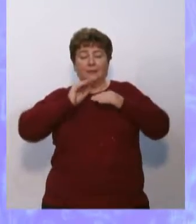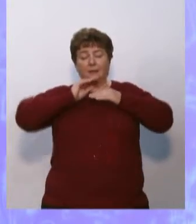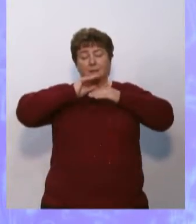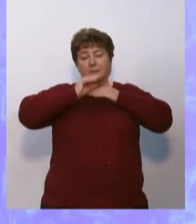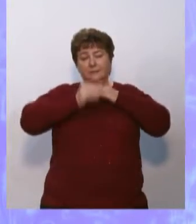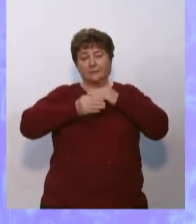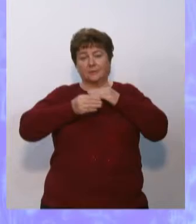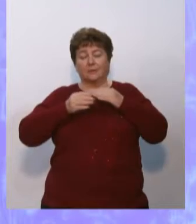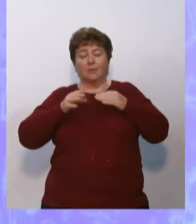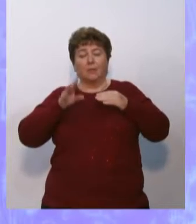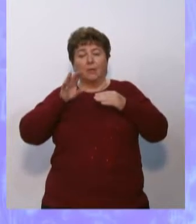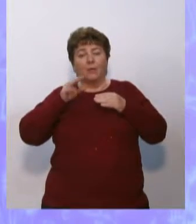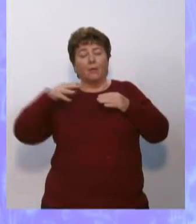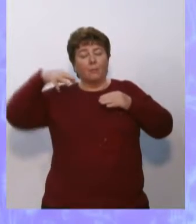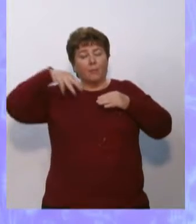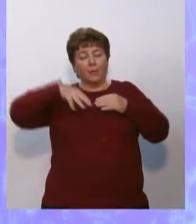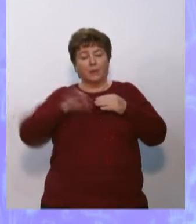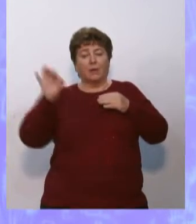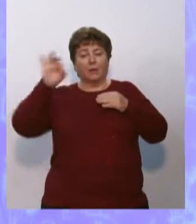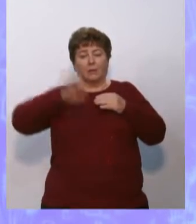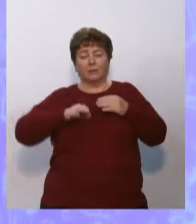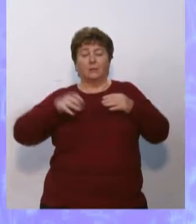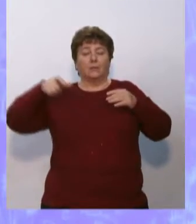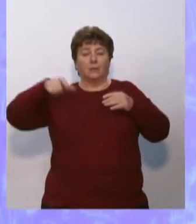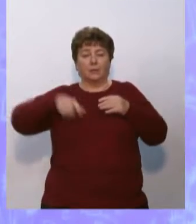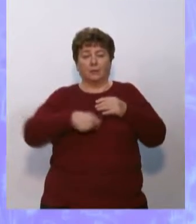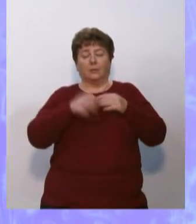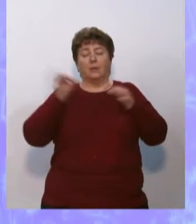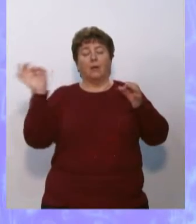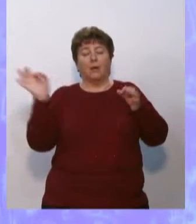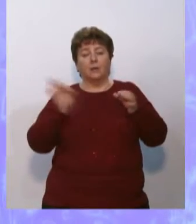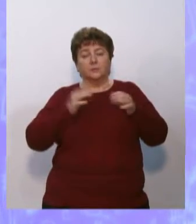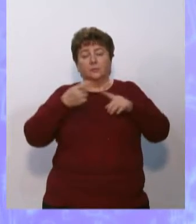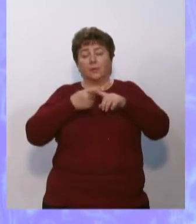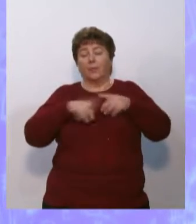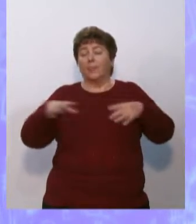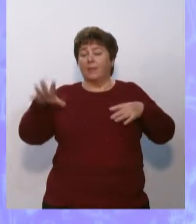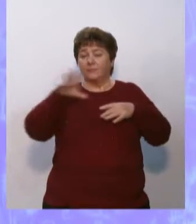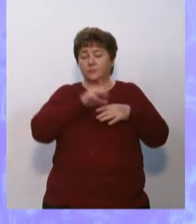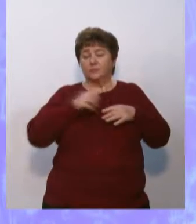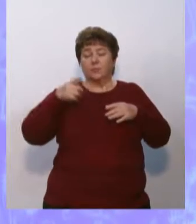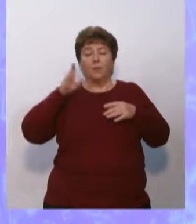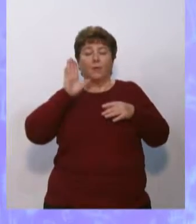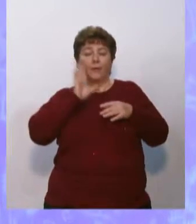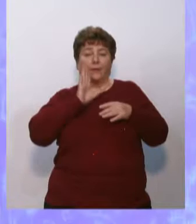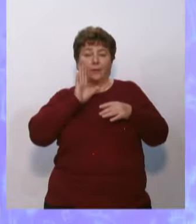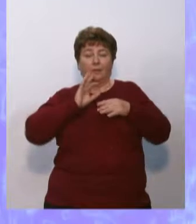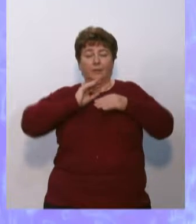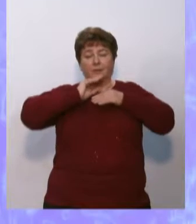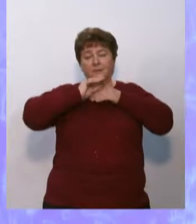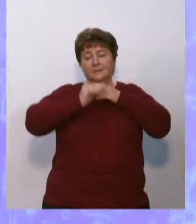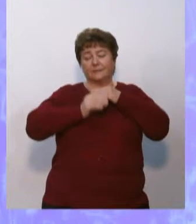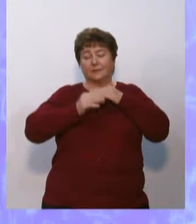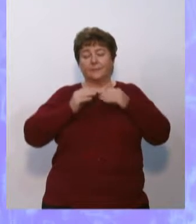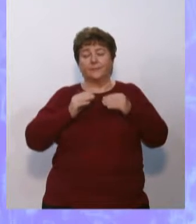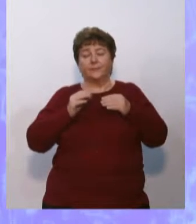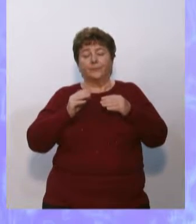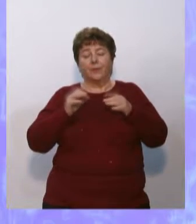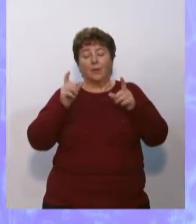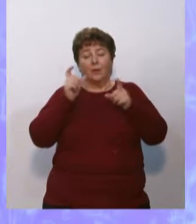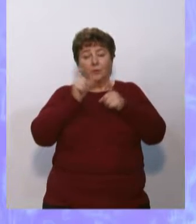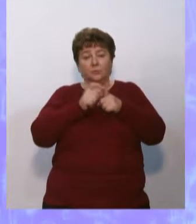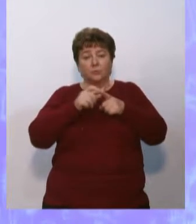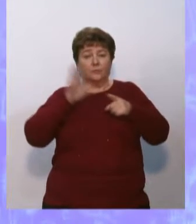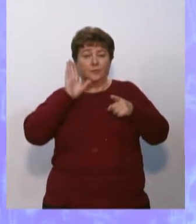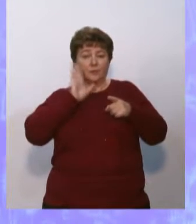Моря, океаны, реки, озера – это все гидросфера. Слово